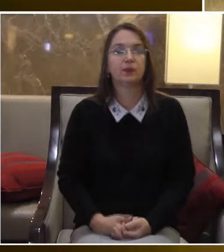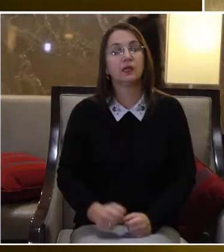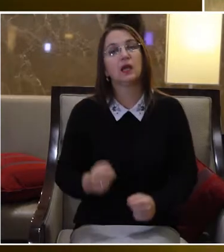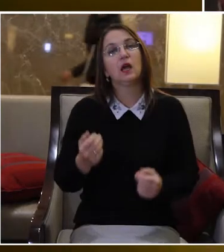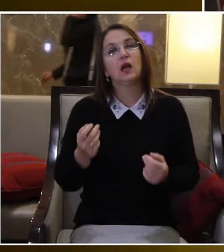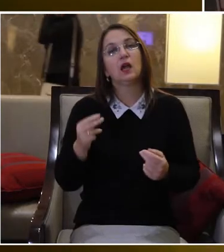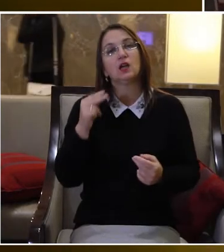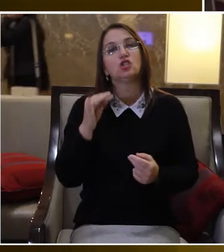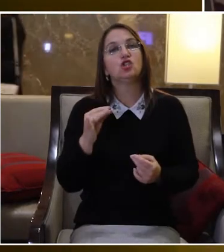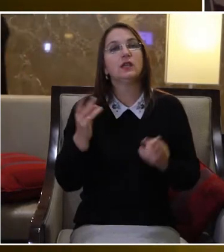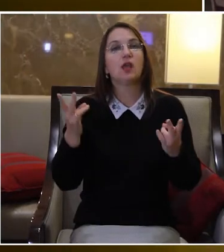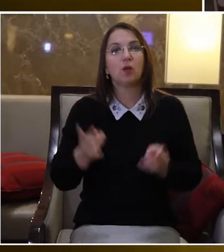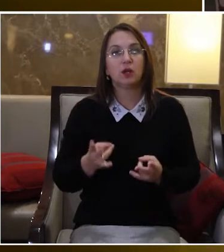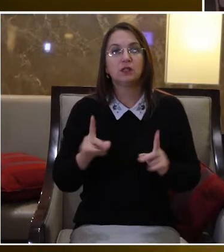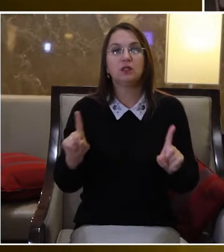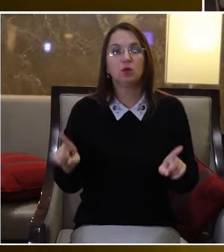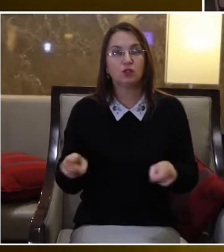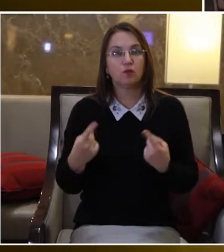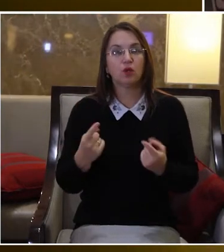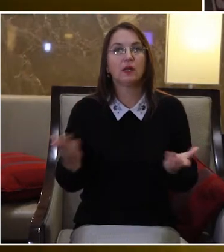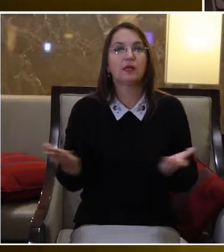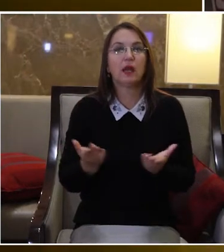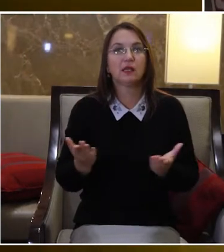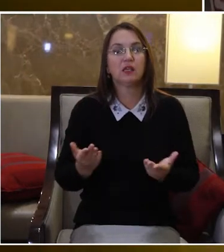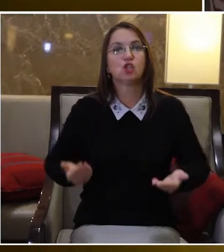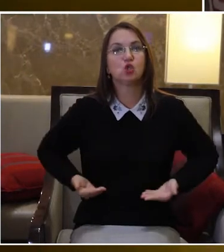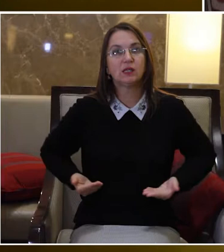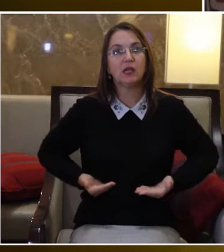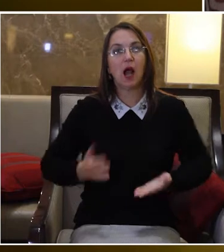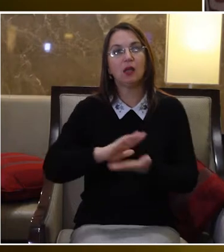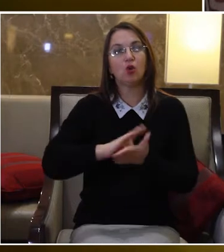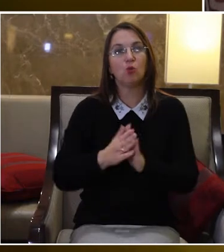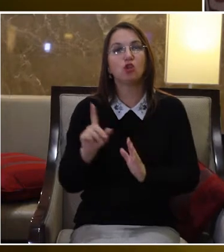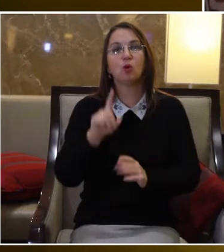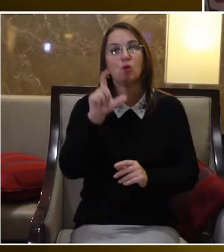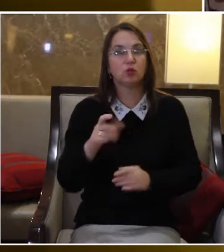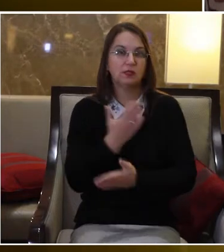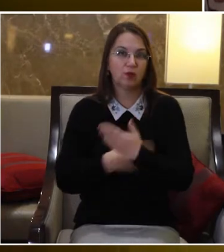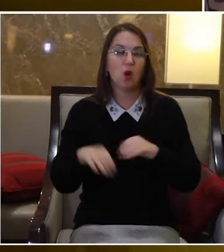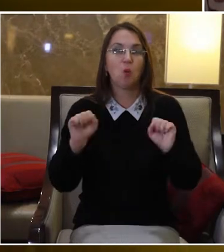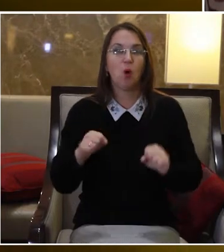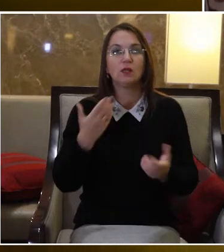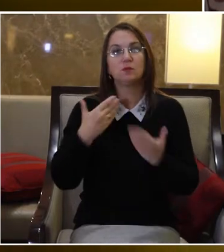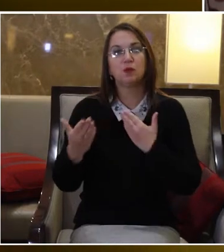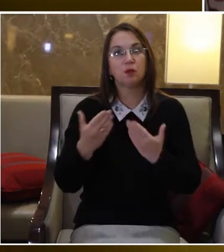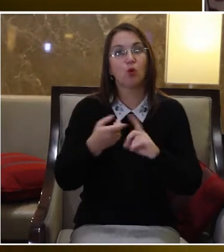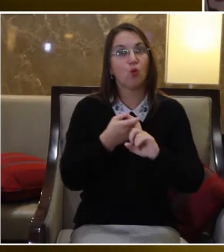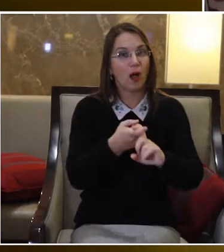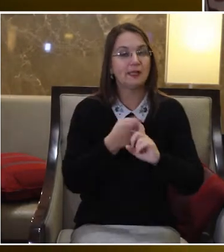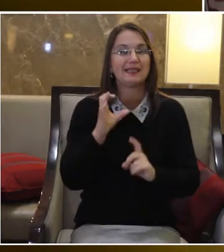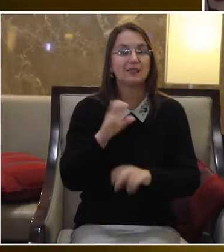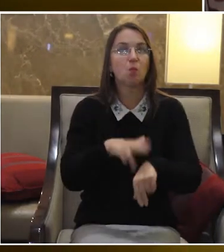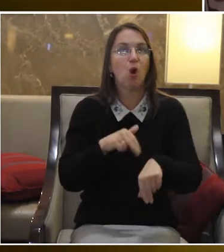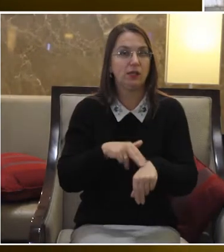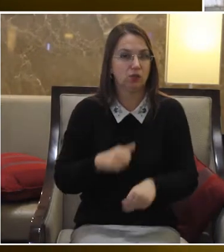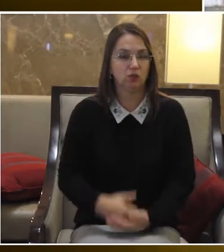правосуддя Чи необхідно створювати якісь соціальні умови, щоб люди з інвалідністю могли спілкуватися з